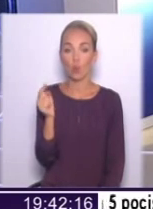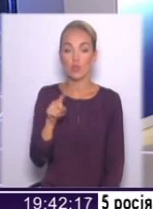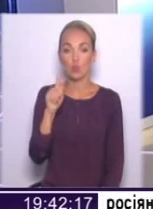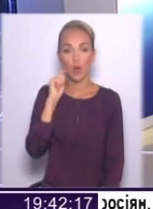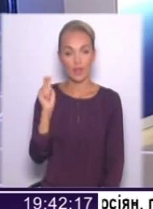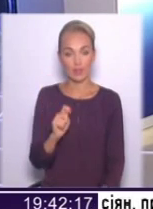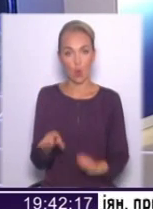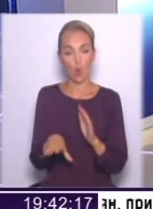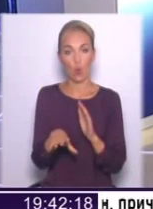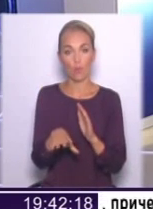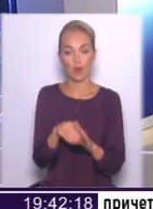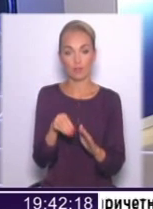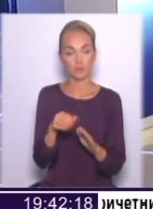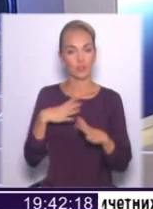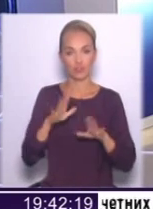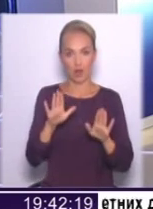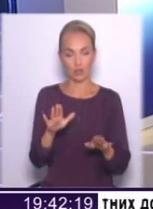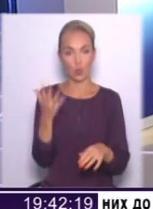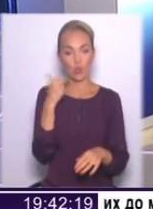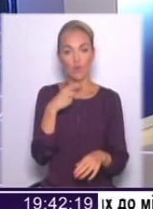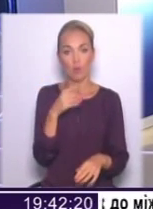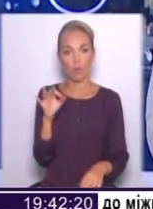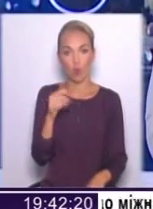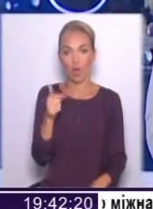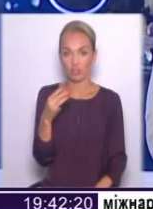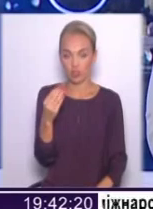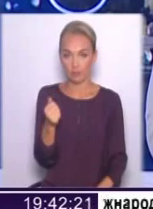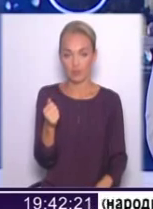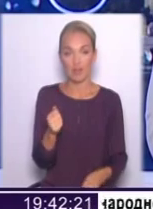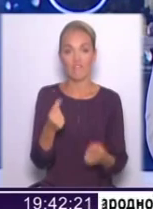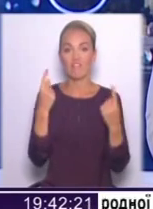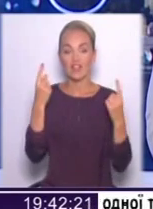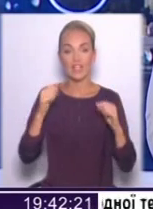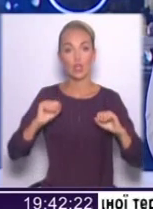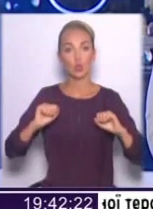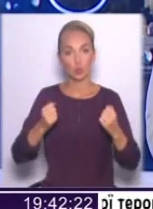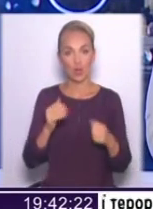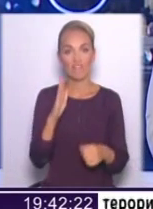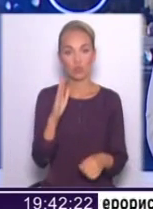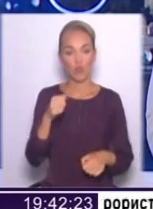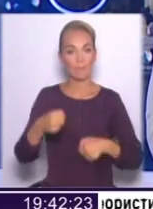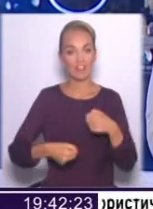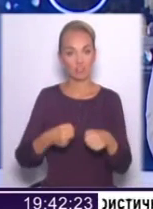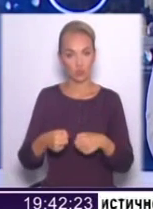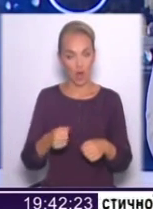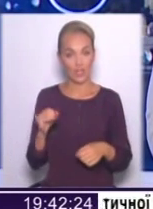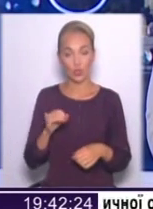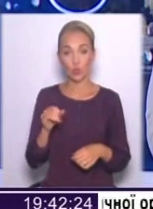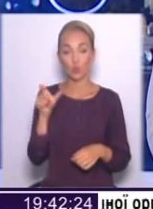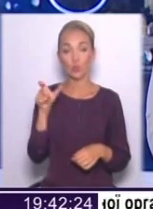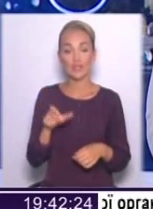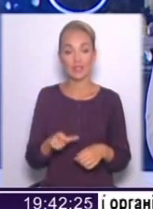що Україна обрала неправильну Давайте, коли ми говоримо про Степана Гавриша, ми повинні сказати, великий друг Віктора Медведчука. І людина, яка, по суті,